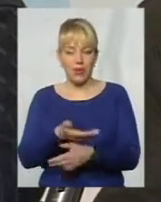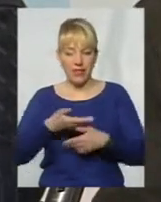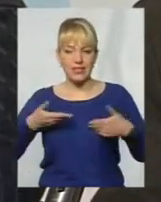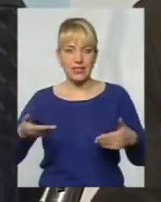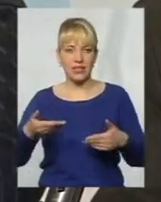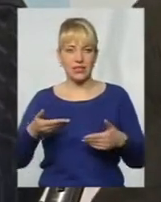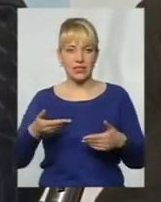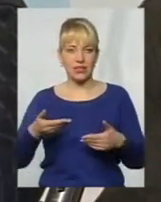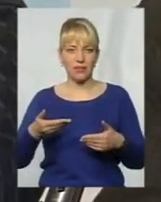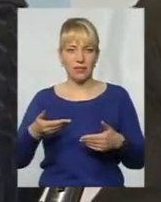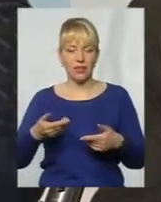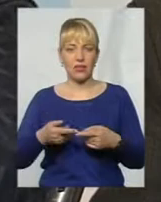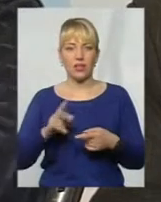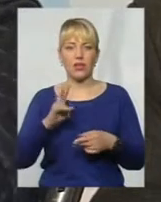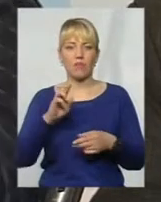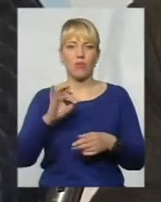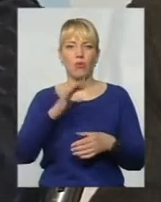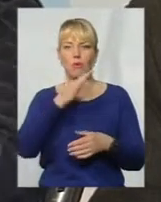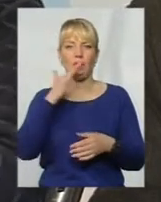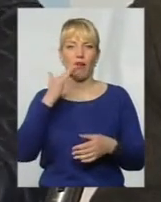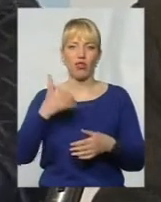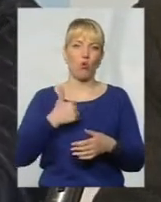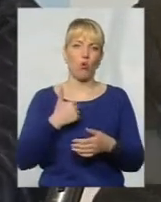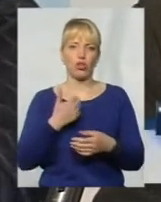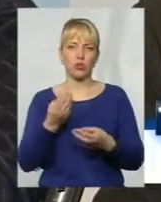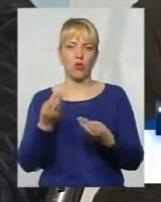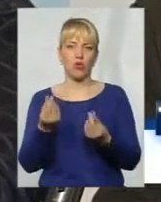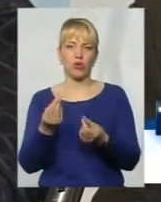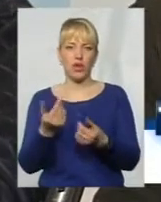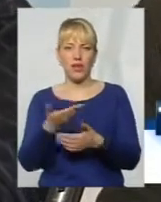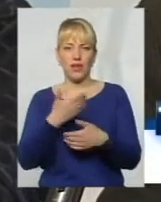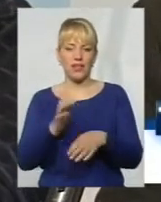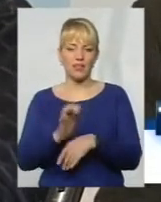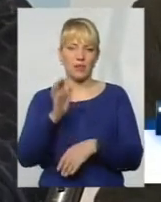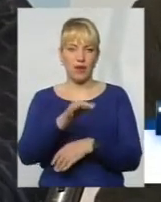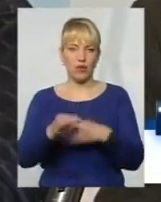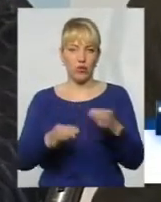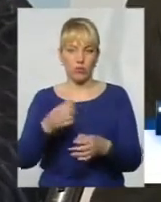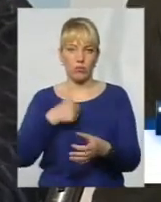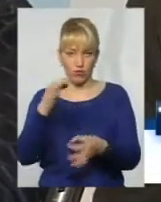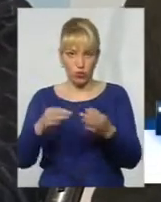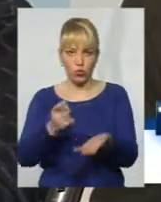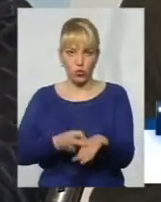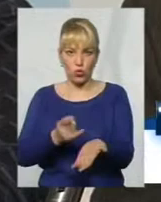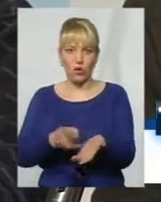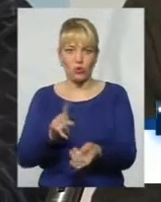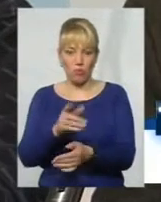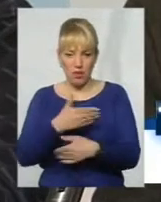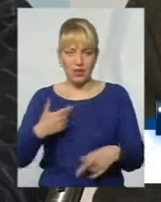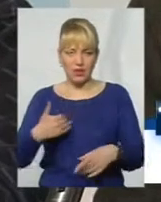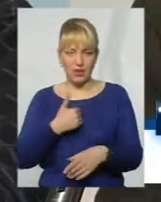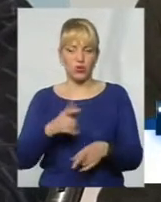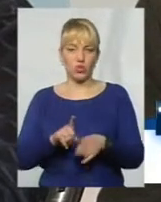ворогами з населенням, якби нам, ми багато захотіли грошей, і нас відправили в суди. Ми в судах доказували, що ми теж хочемо жити.